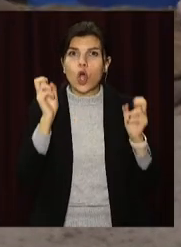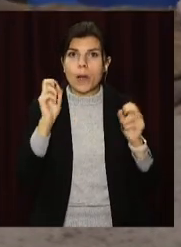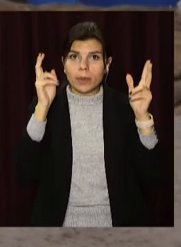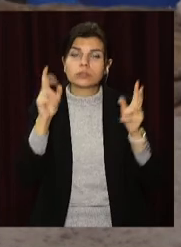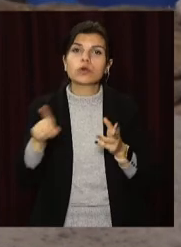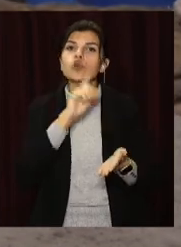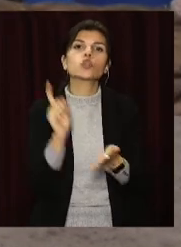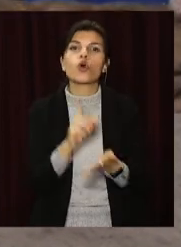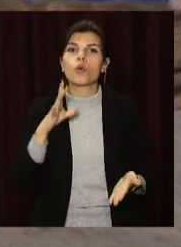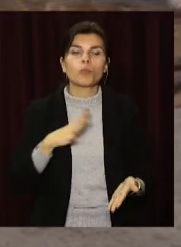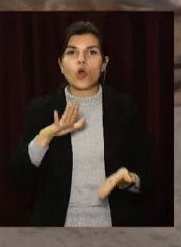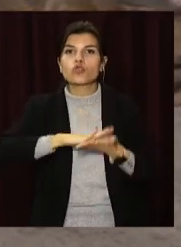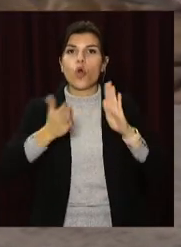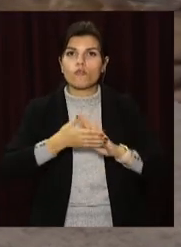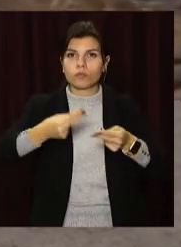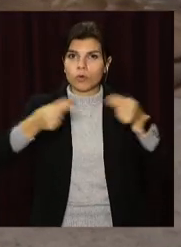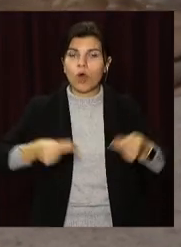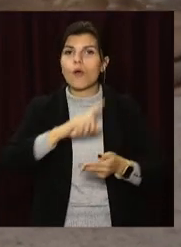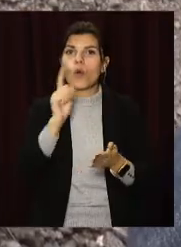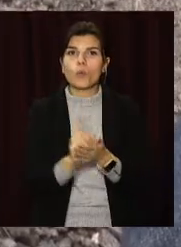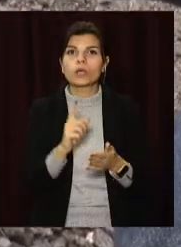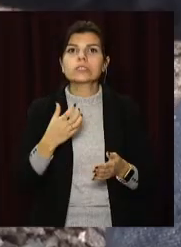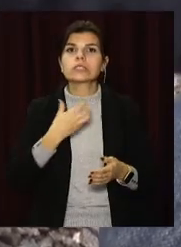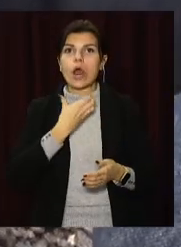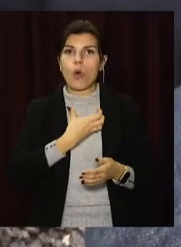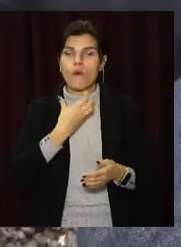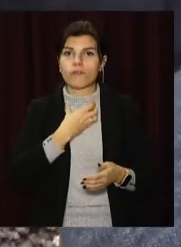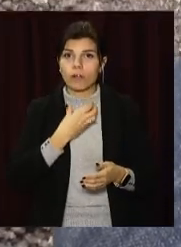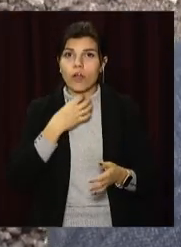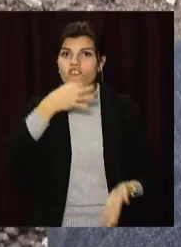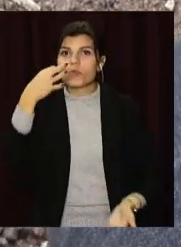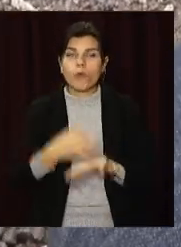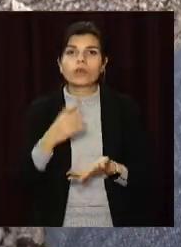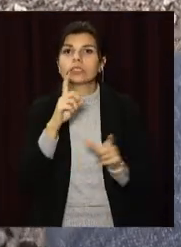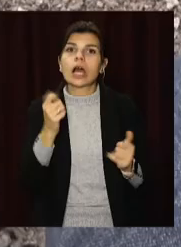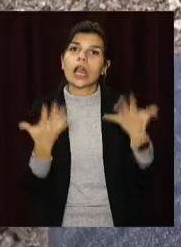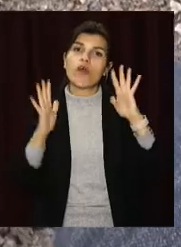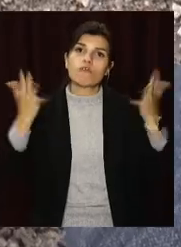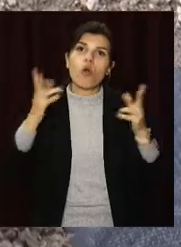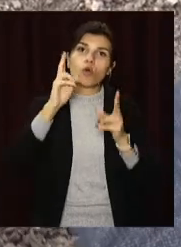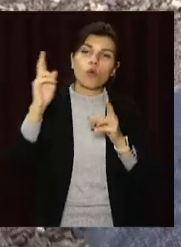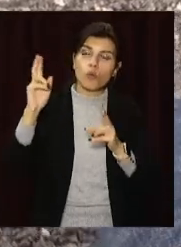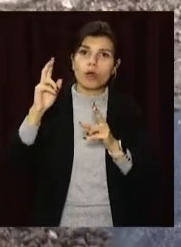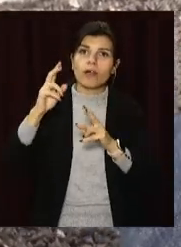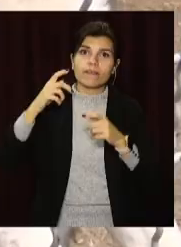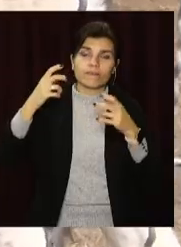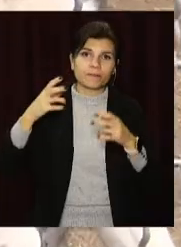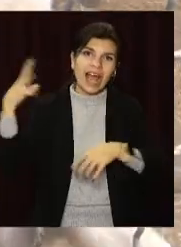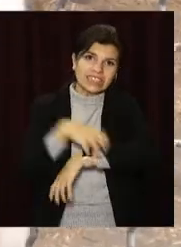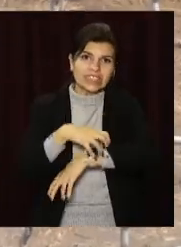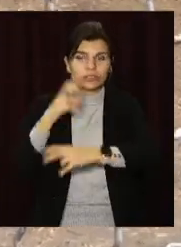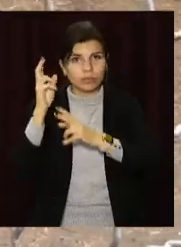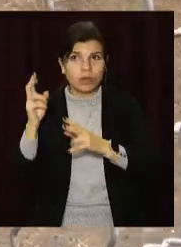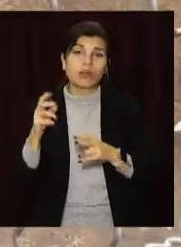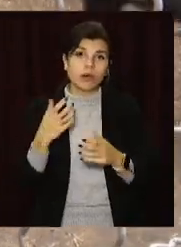зобов'язані будуть укласти договір обов'язкового страхування відповідальності за шкоду завдано чотирилапими. Разом з